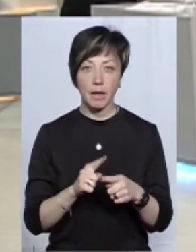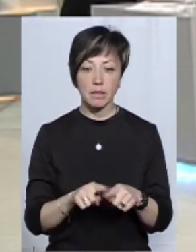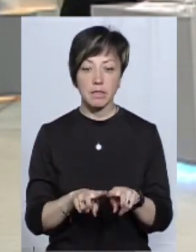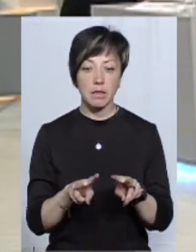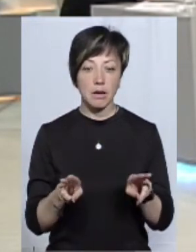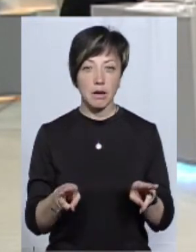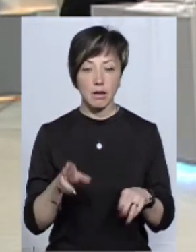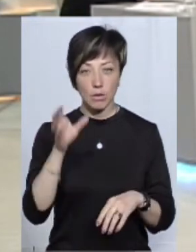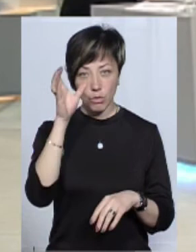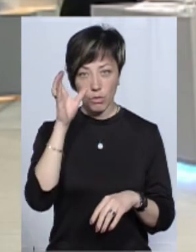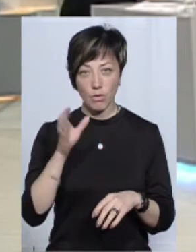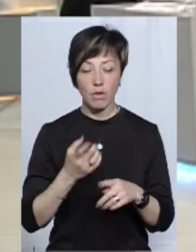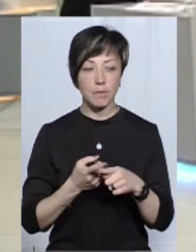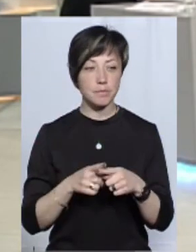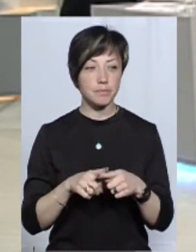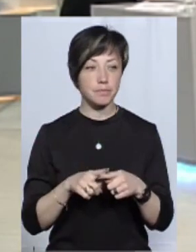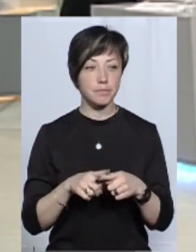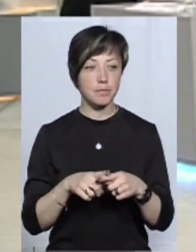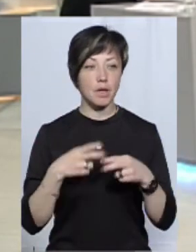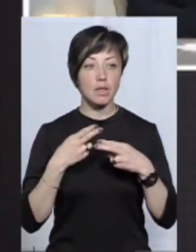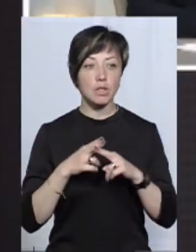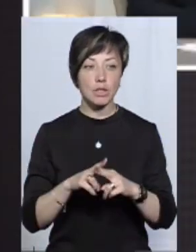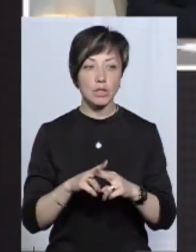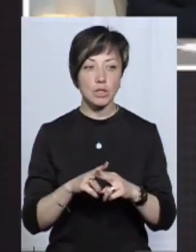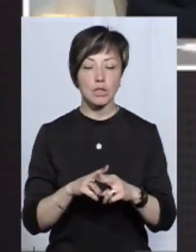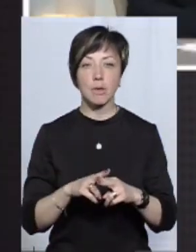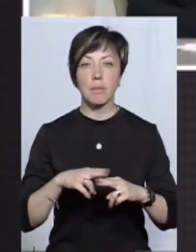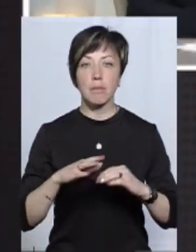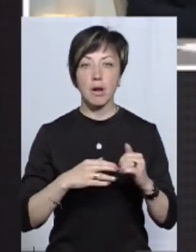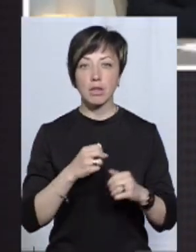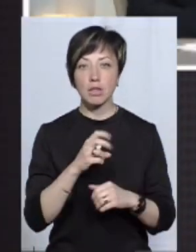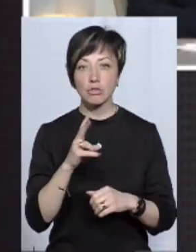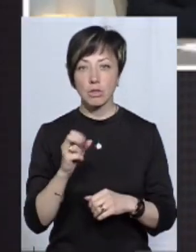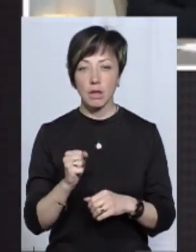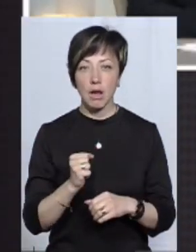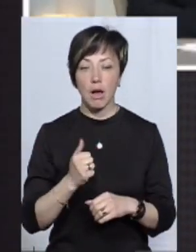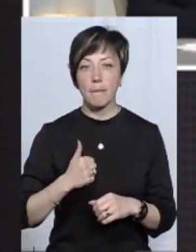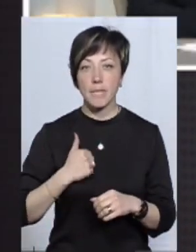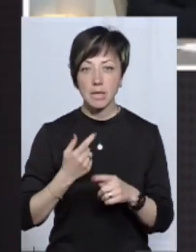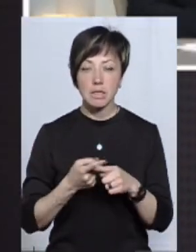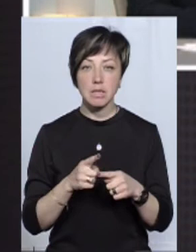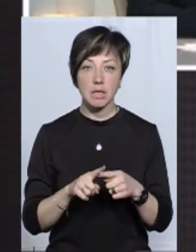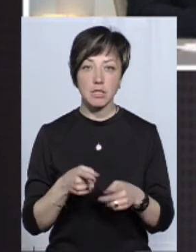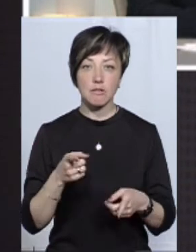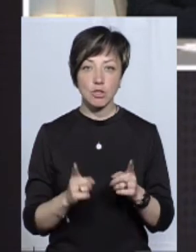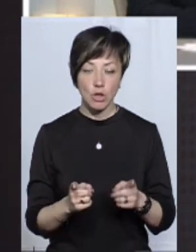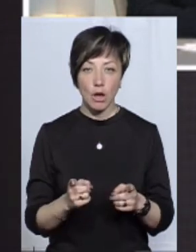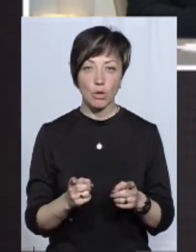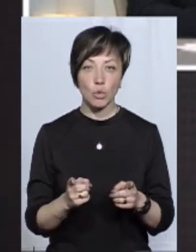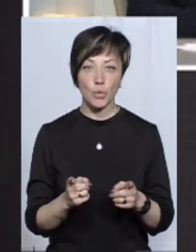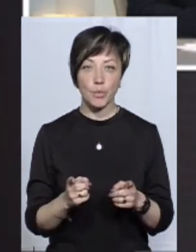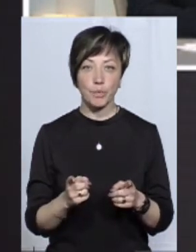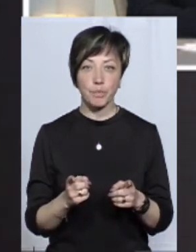така, скажімо, науково-технічна чи науково-практична така амбіція. Звичайно,